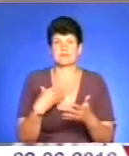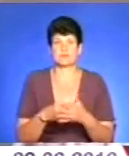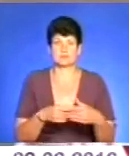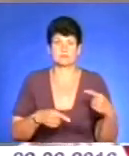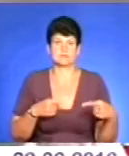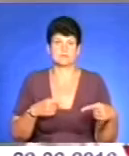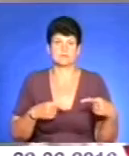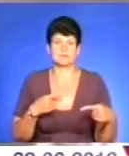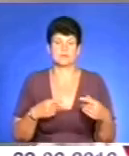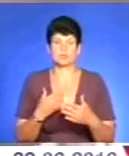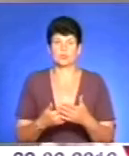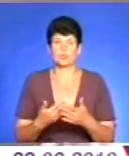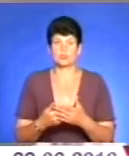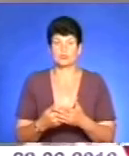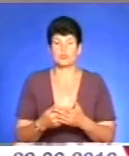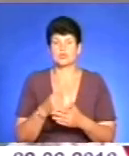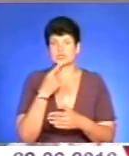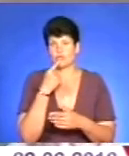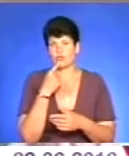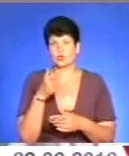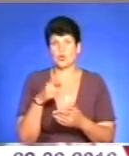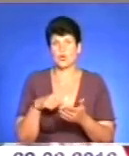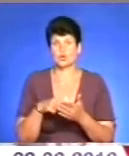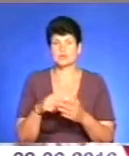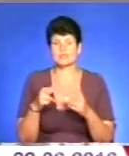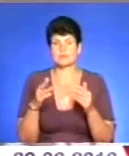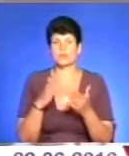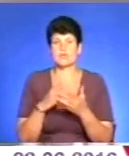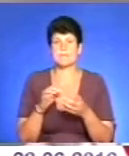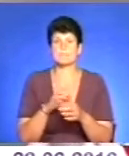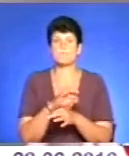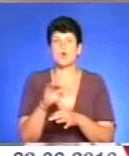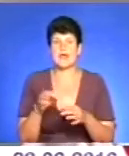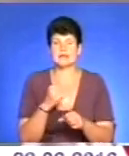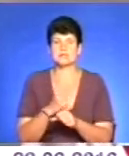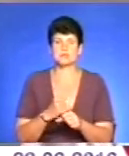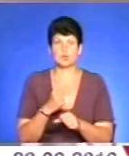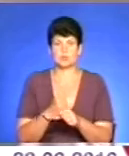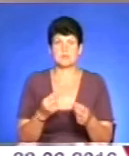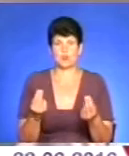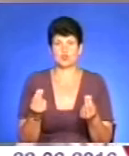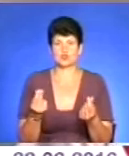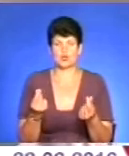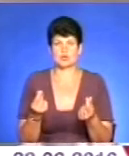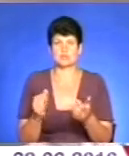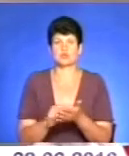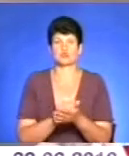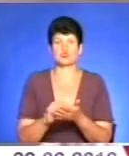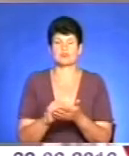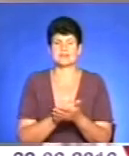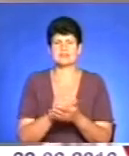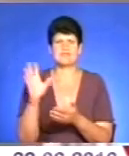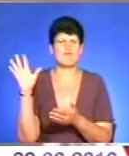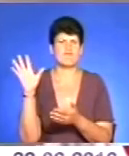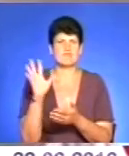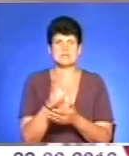Тобто по Червоногородському замку є проєкт, зроблений, кошторисна документація вся,